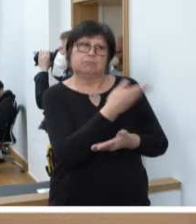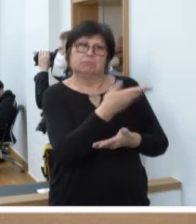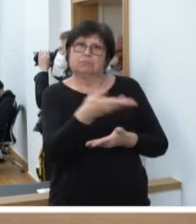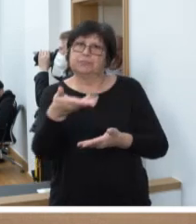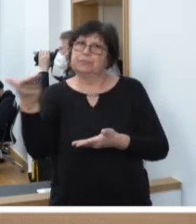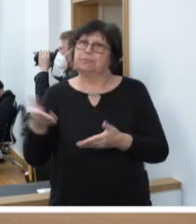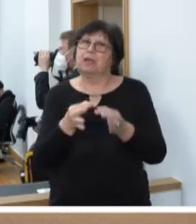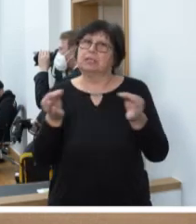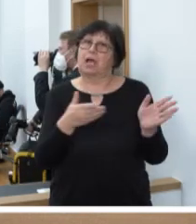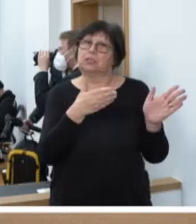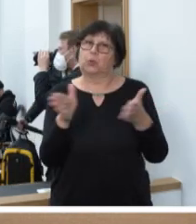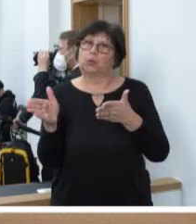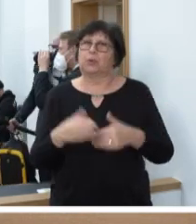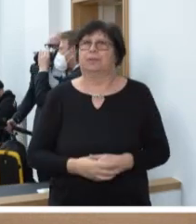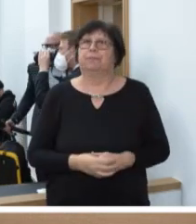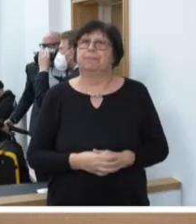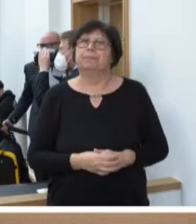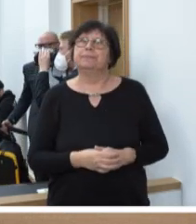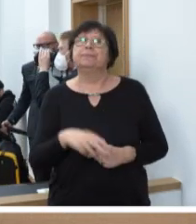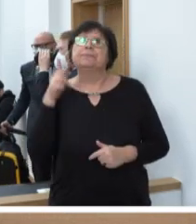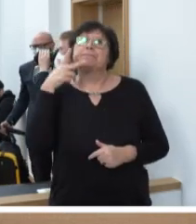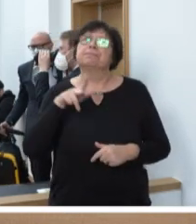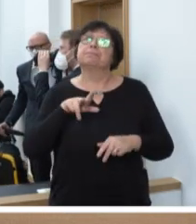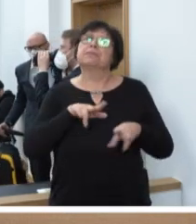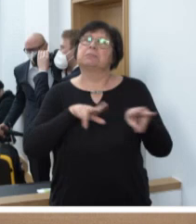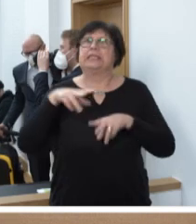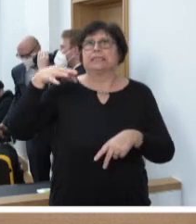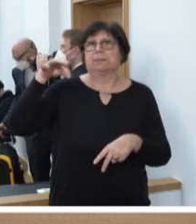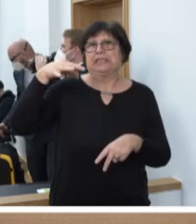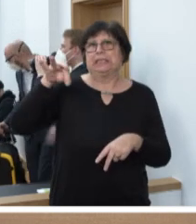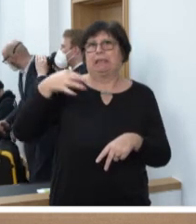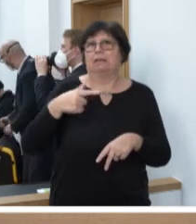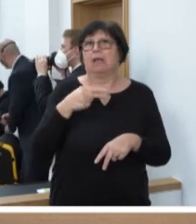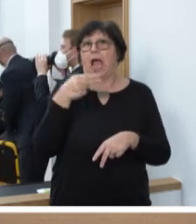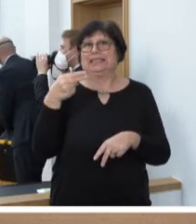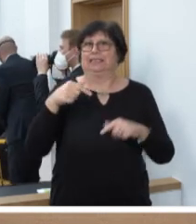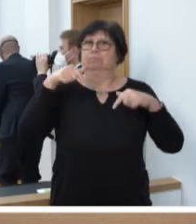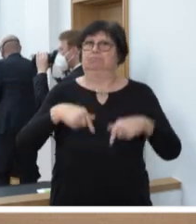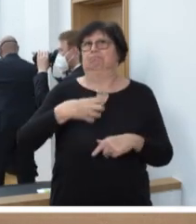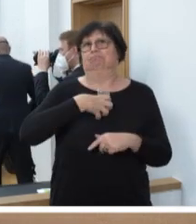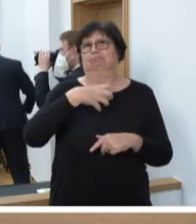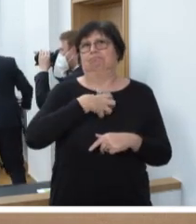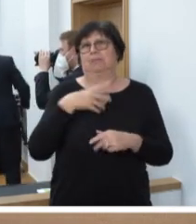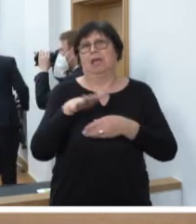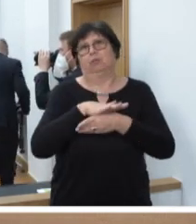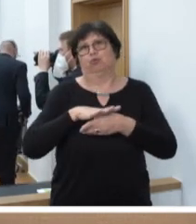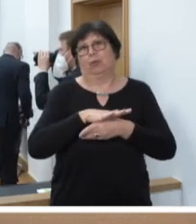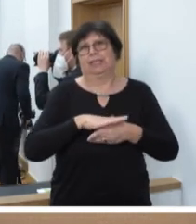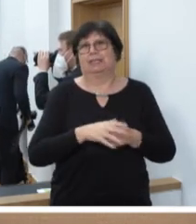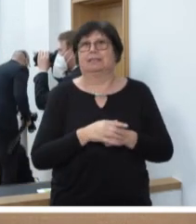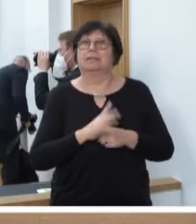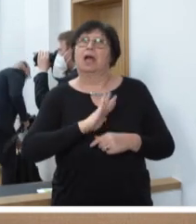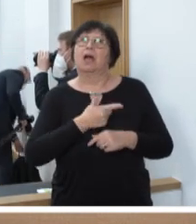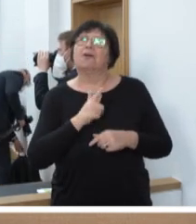festgesetzt. Herr Ministerpräsident Tobias Hans ist wegen einer Erkrankung für heute entschuldigt. Frau